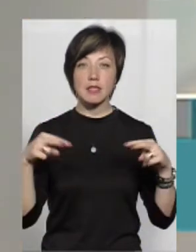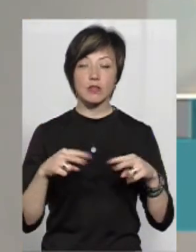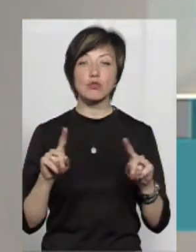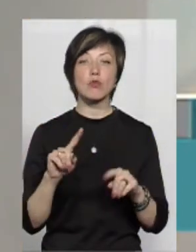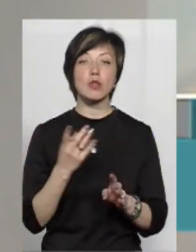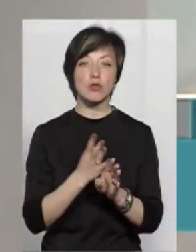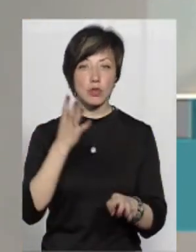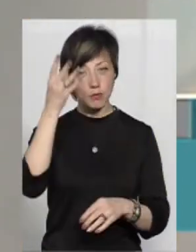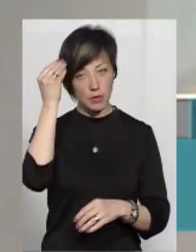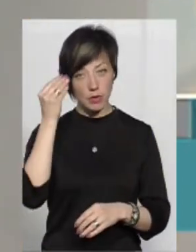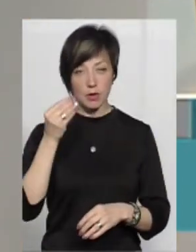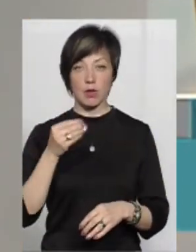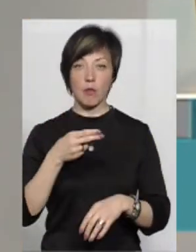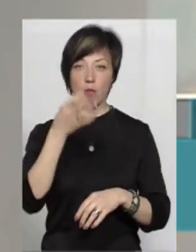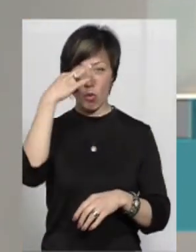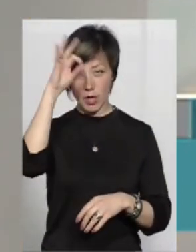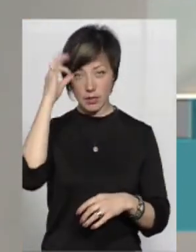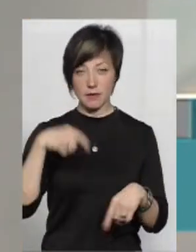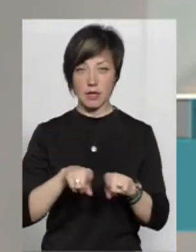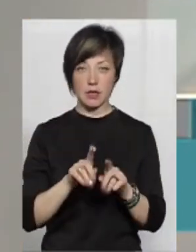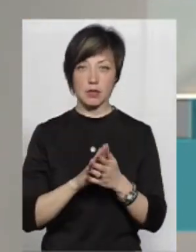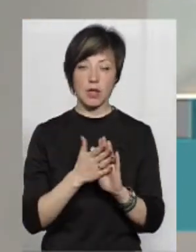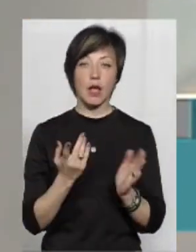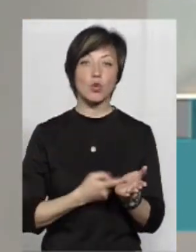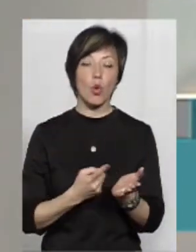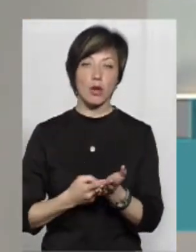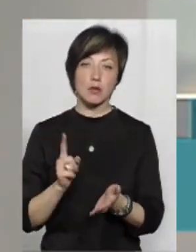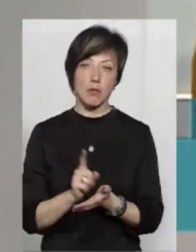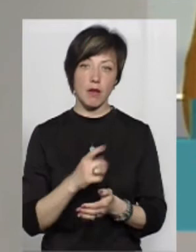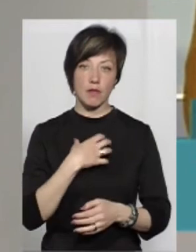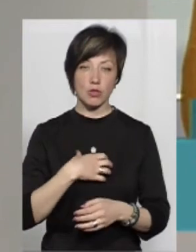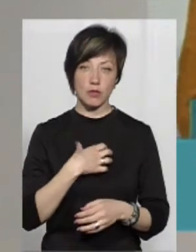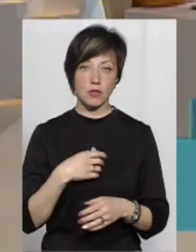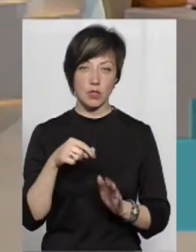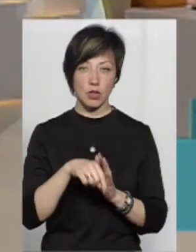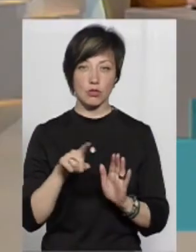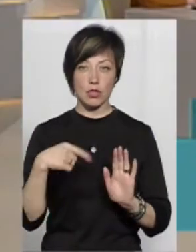що, в першу чергу, бере до уваги поліція, от які аргументи мають визначальні?